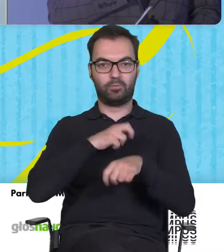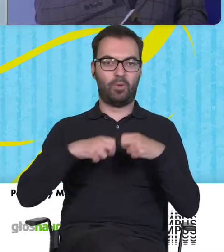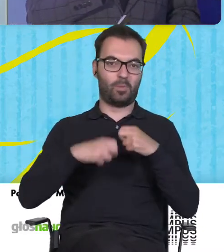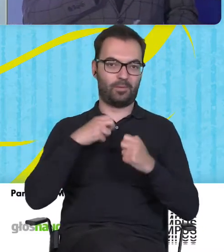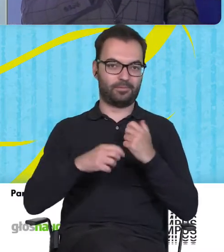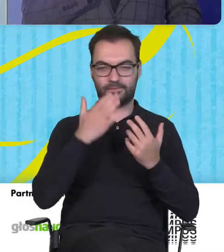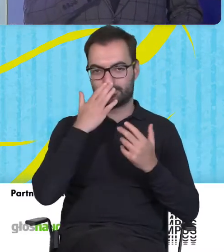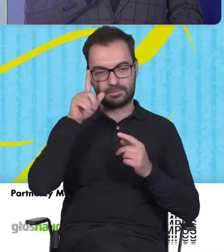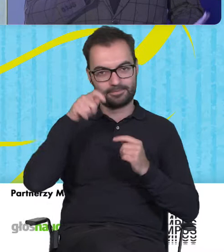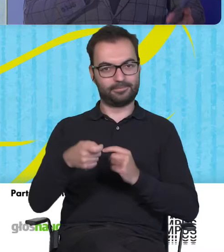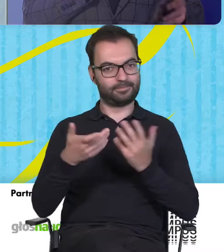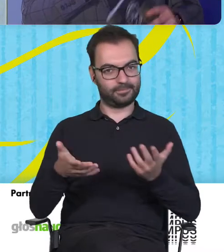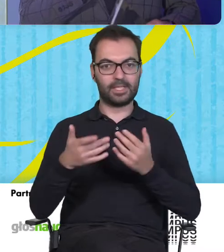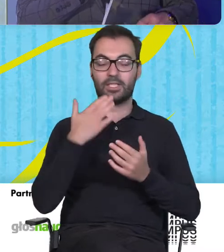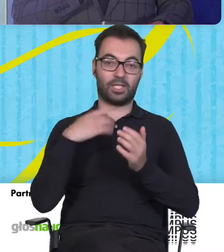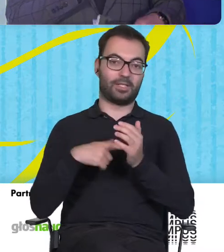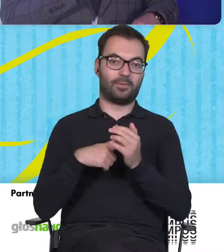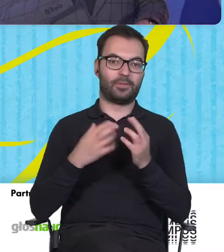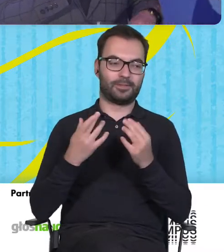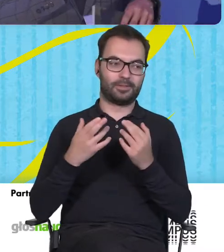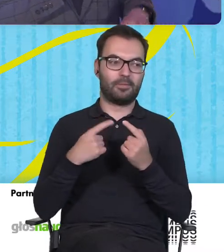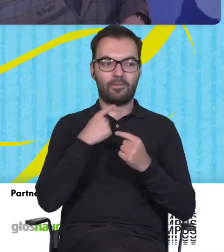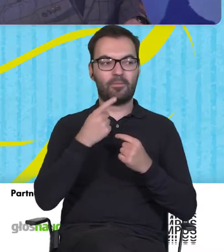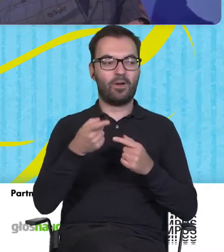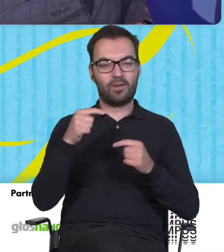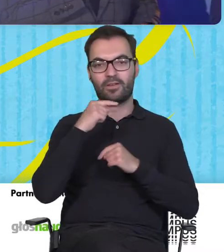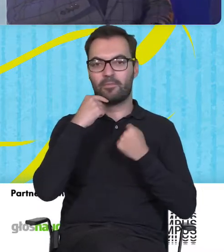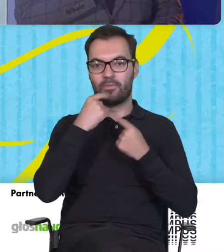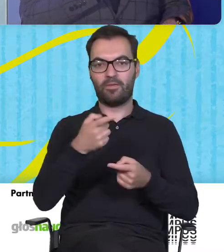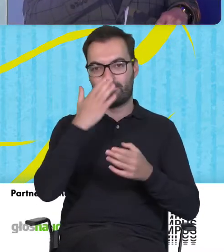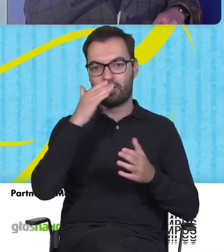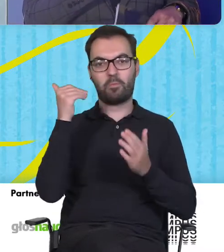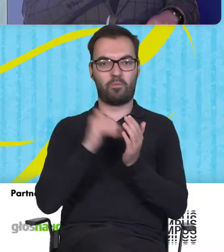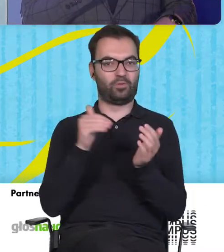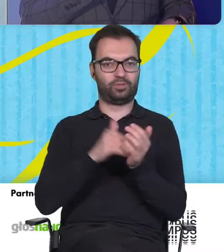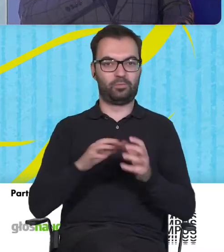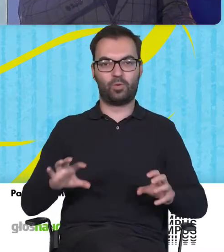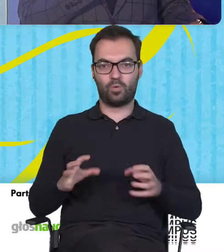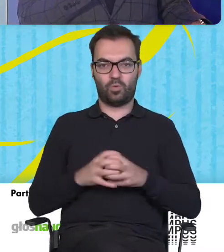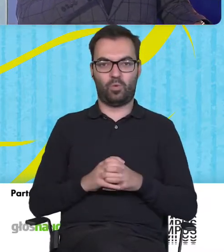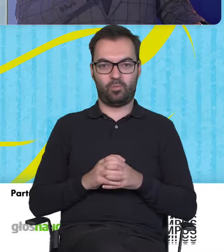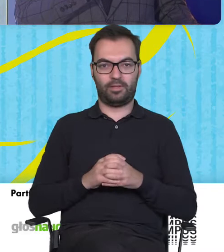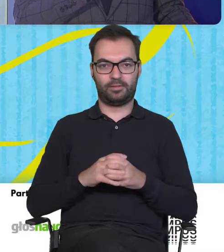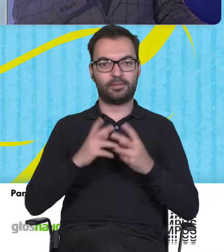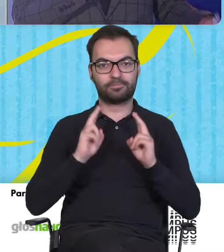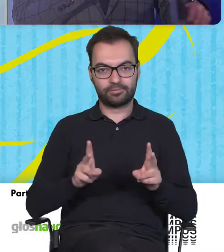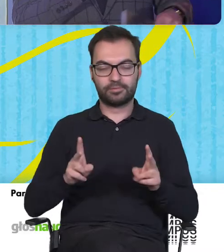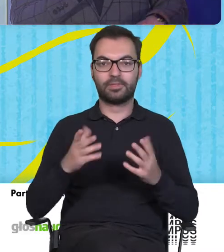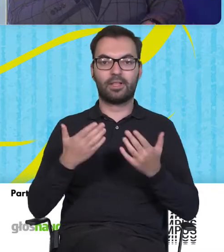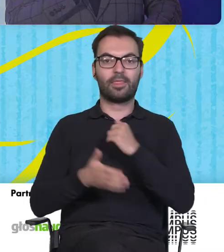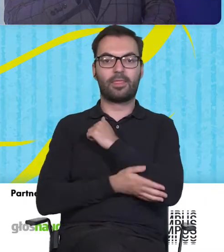Definiowanie problemu pomaga nam jakby typowo określić potrzeby naszej grupy docelowej na podstawie